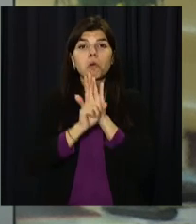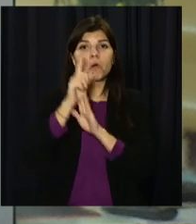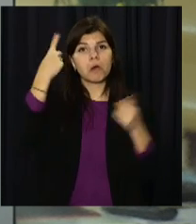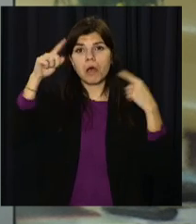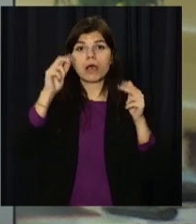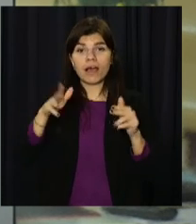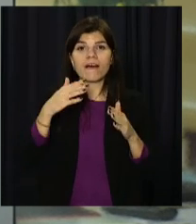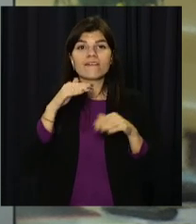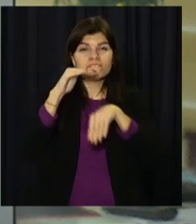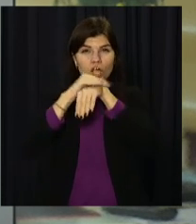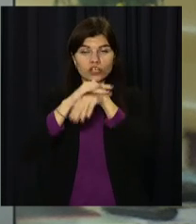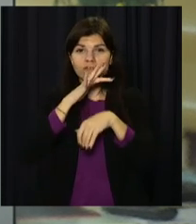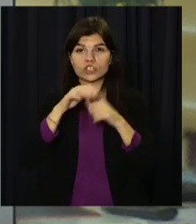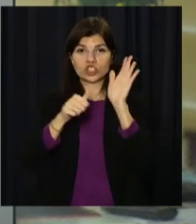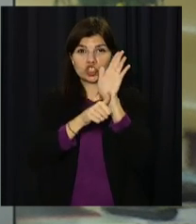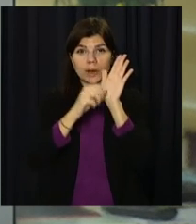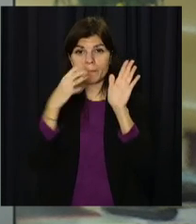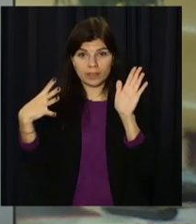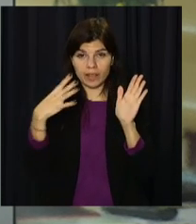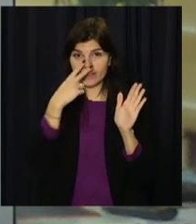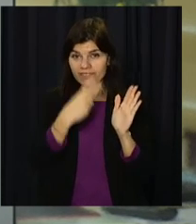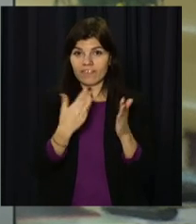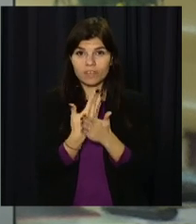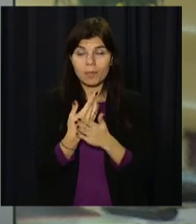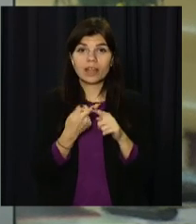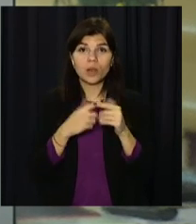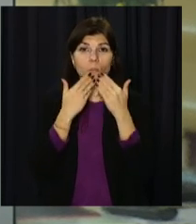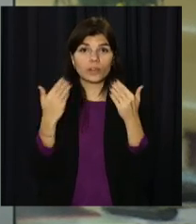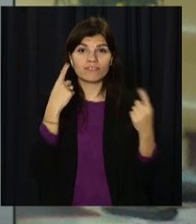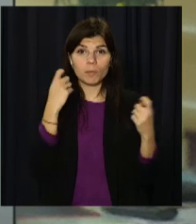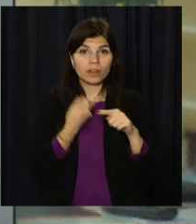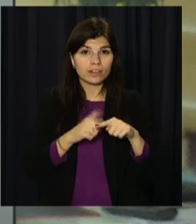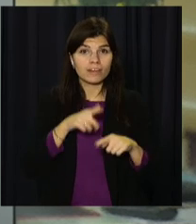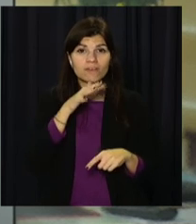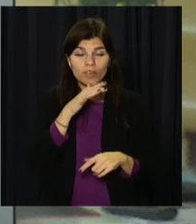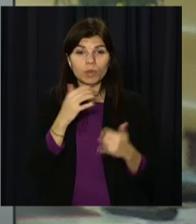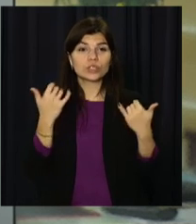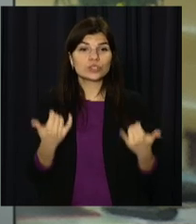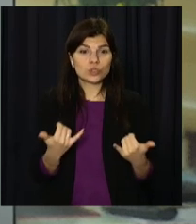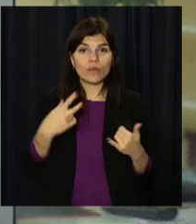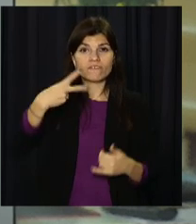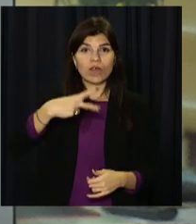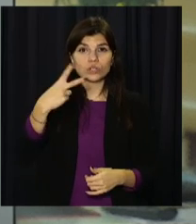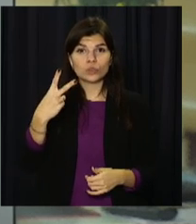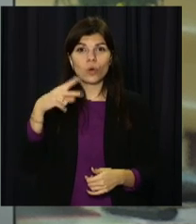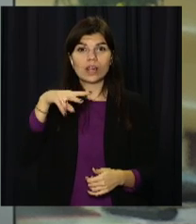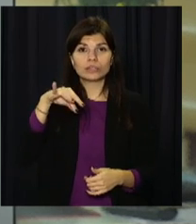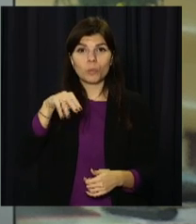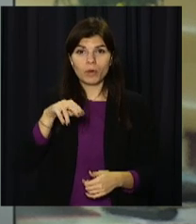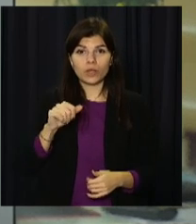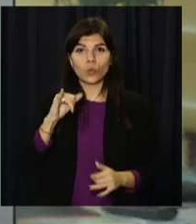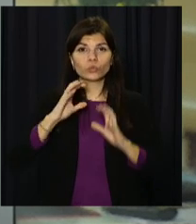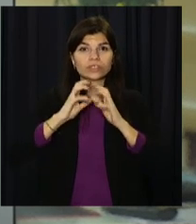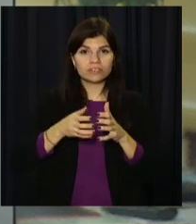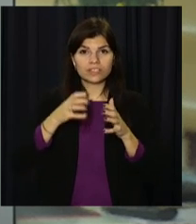у випуску новин о 18.15. Це була остання інформація на цю годину. І сьогодні, 22 листопада, у